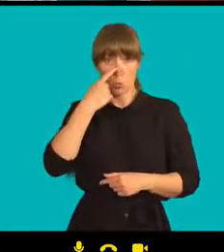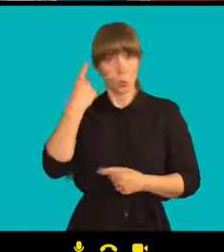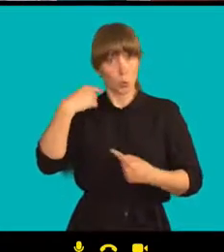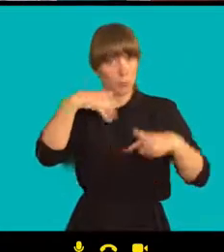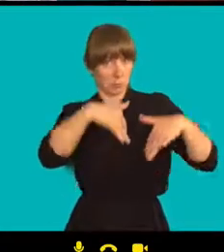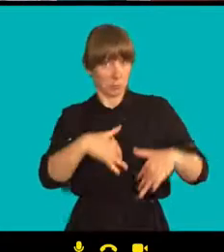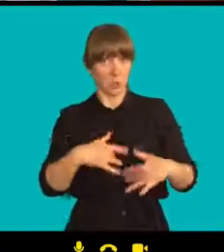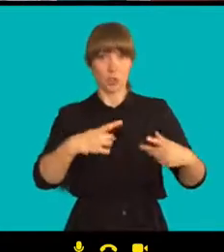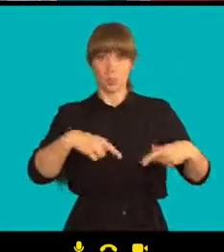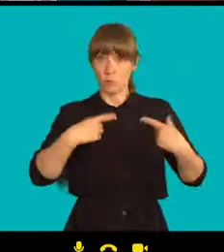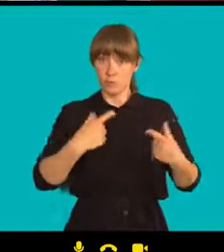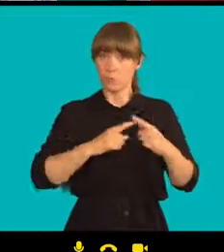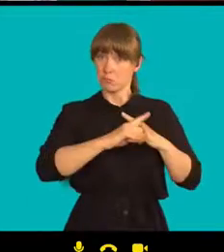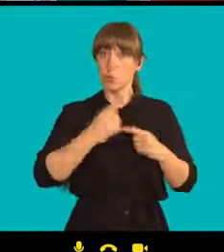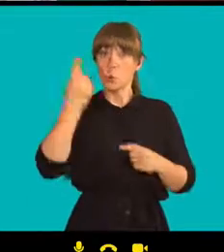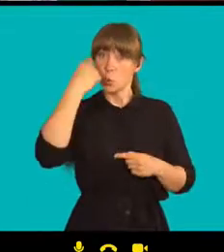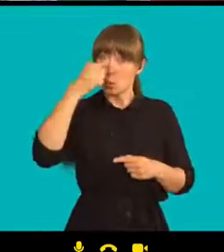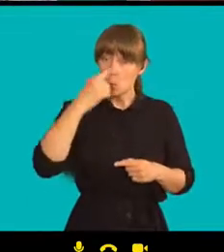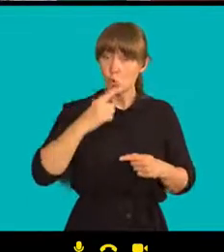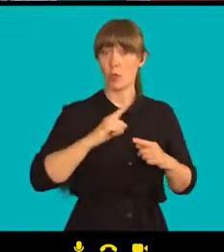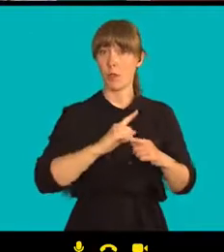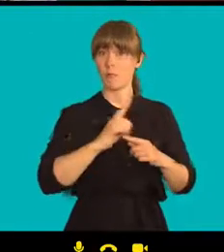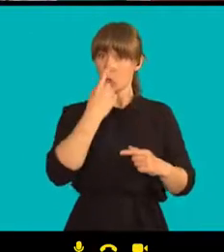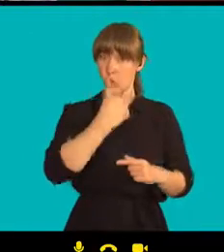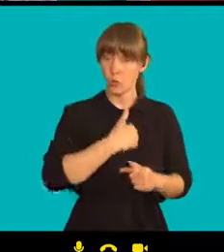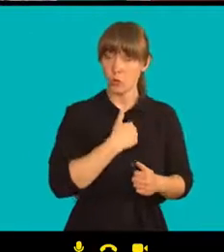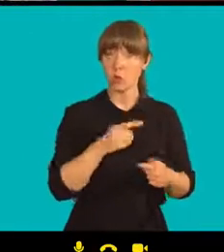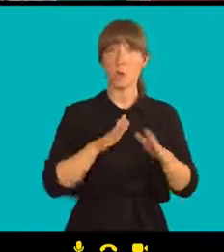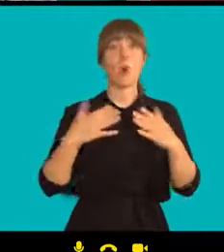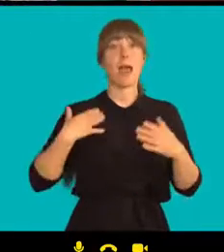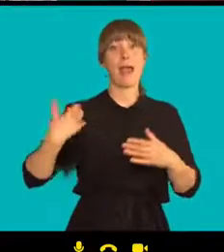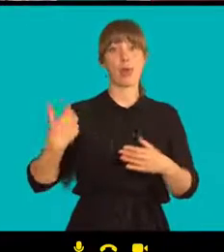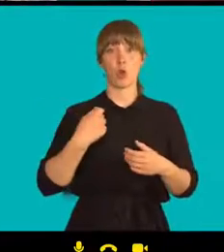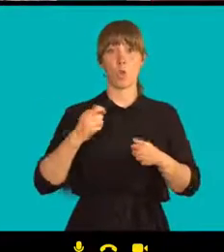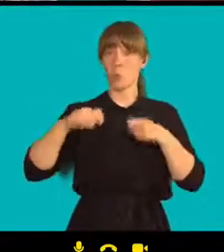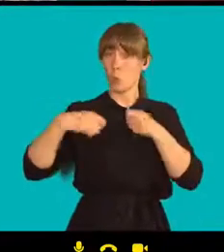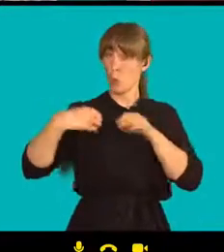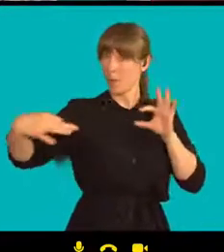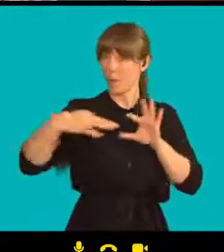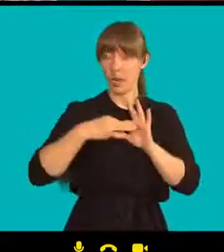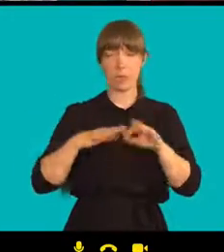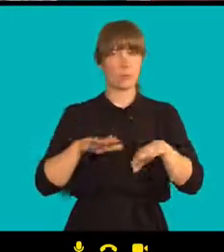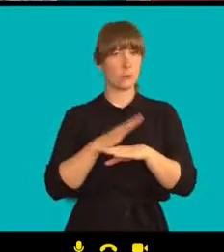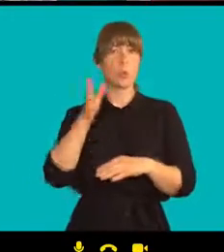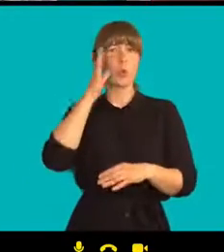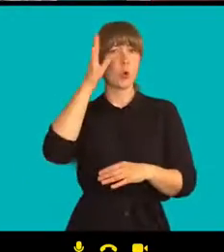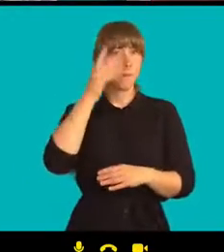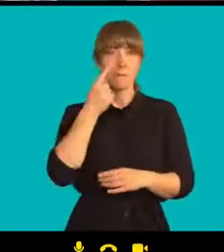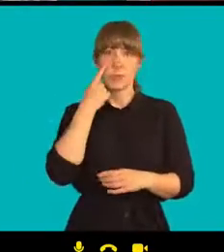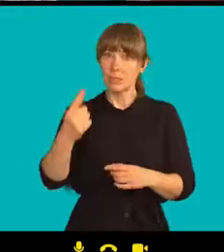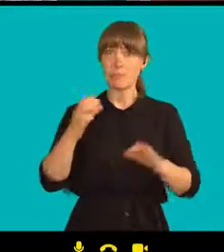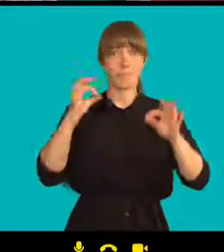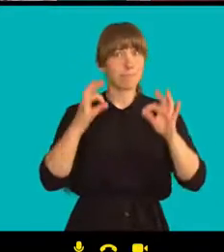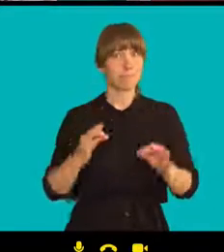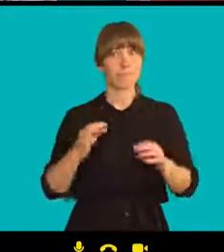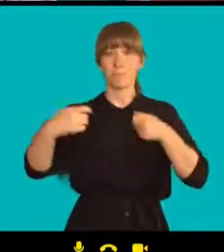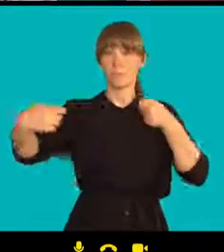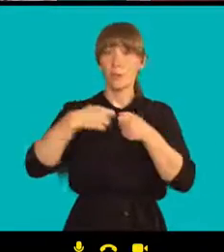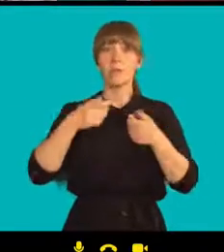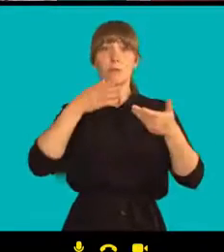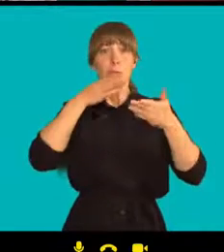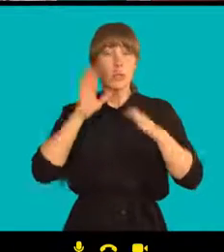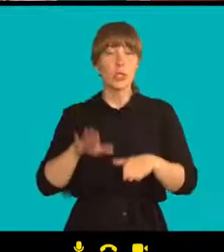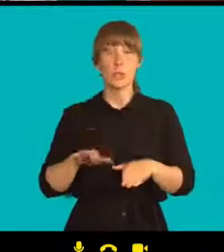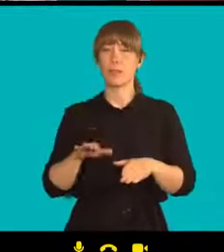Jak zajímavý je třeba i ta ekonomická spolupráce. Tak já tam vidím obrovský potenciál, pokud prostě sejmou ty